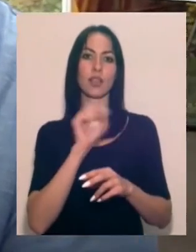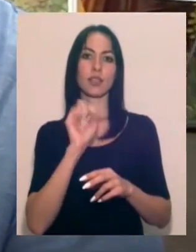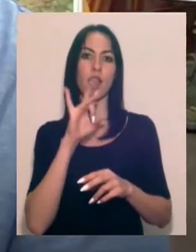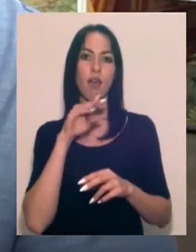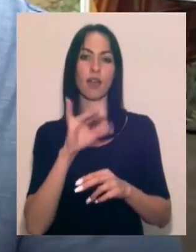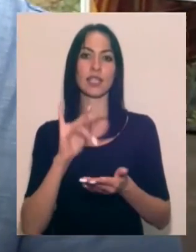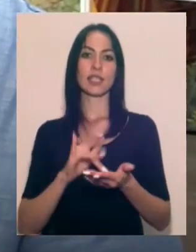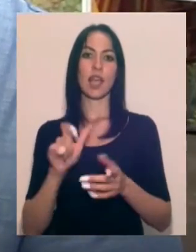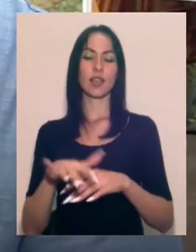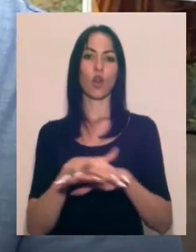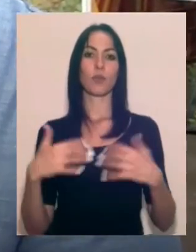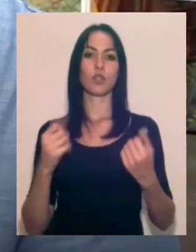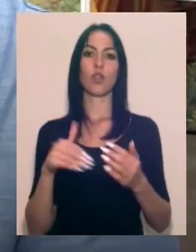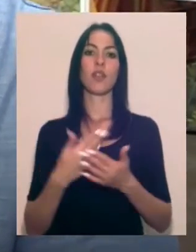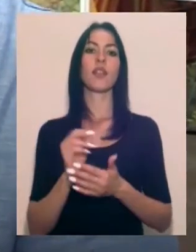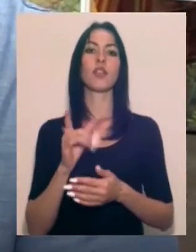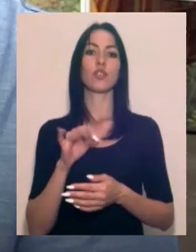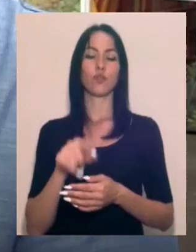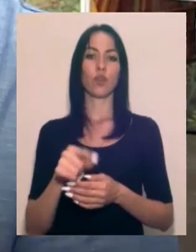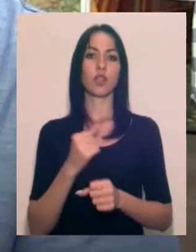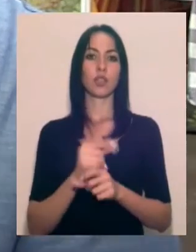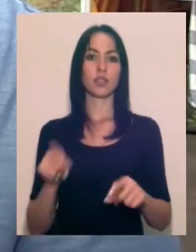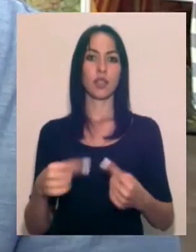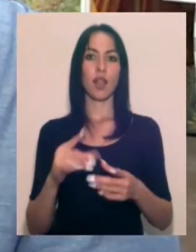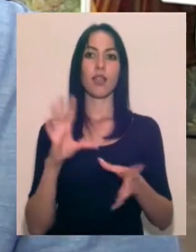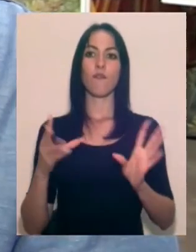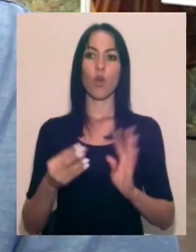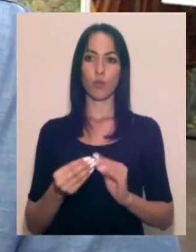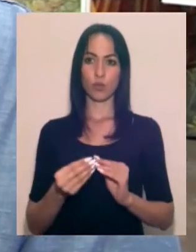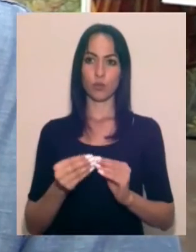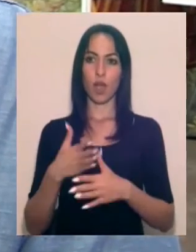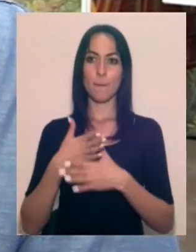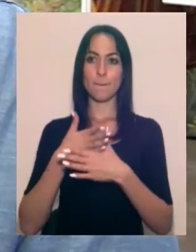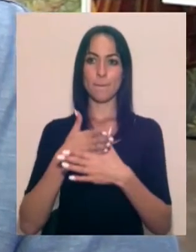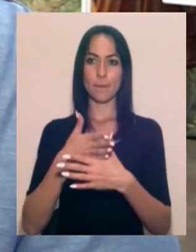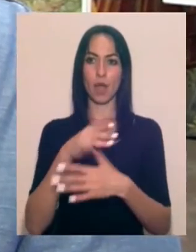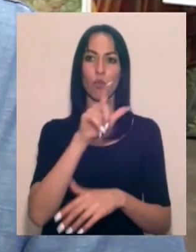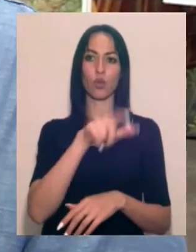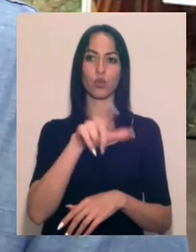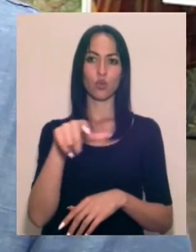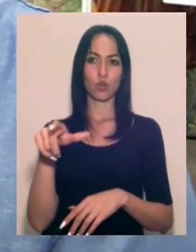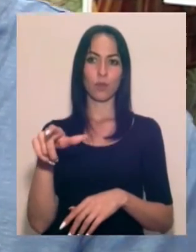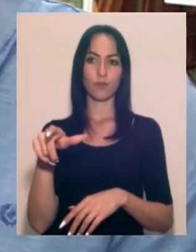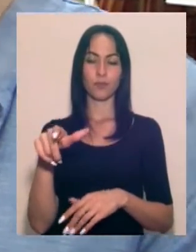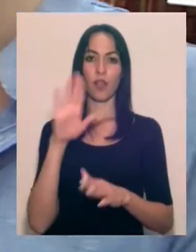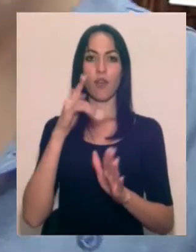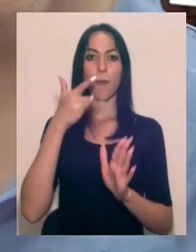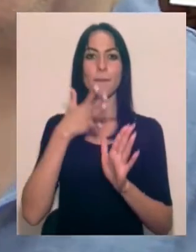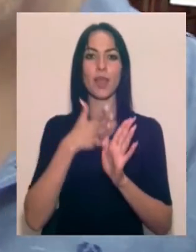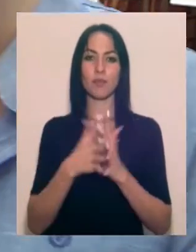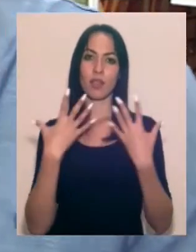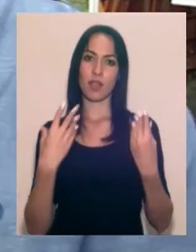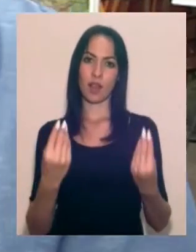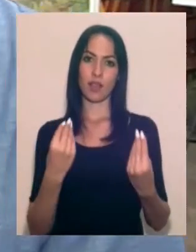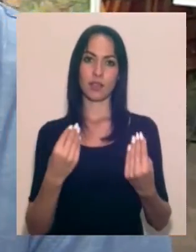Для чого він створен? Він створен, в принципі, допомогу людям в розумінні красоти, знятися